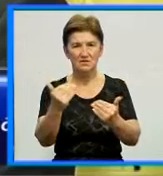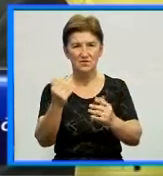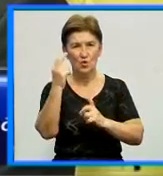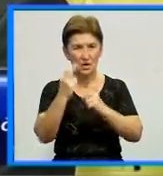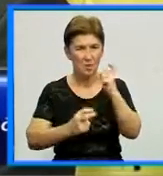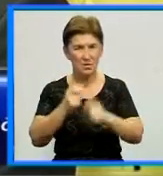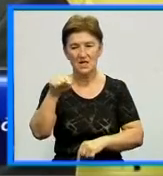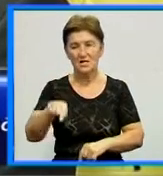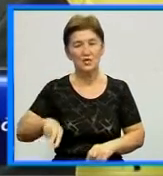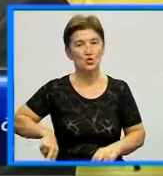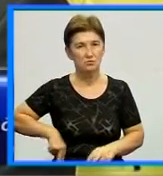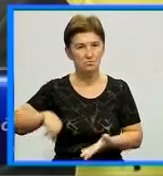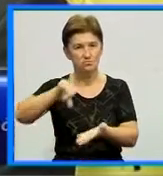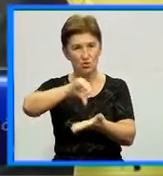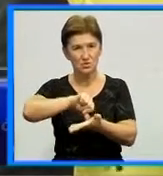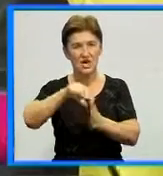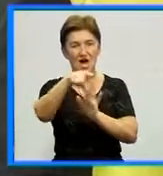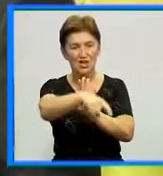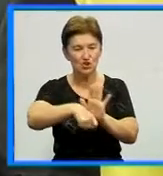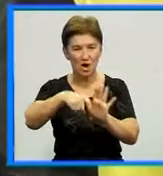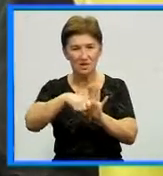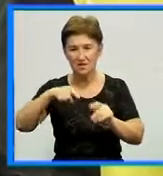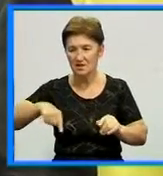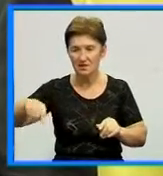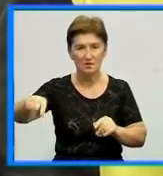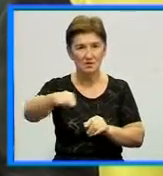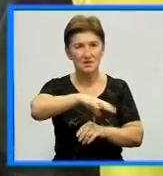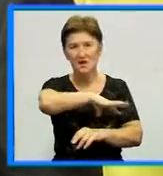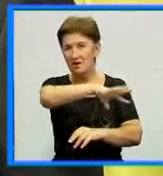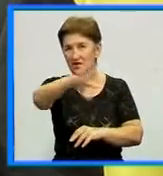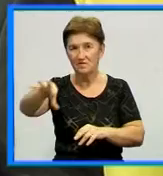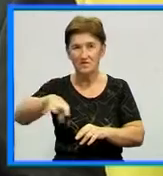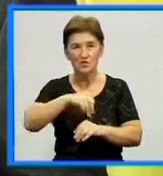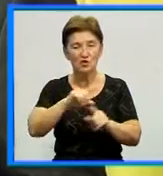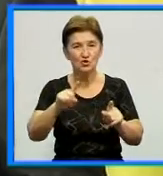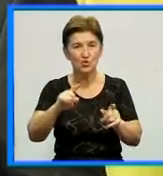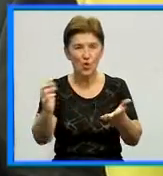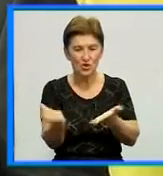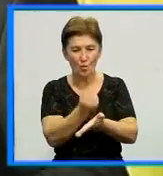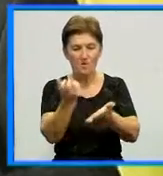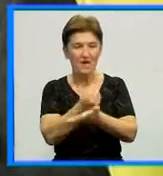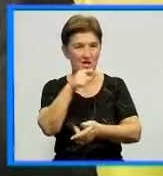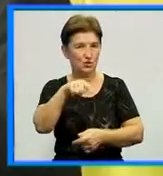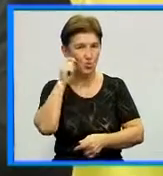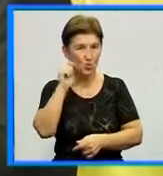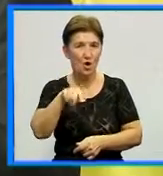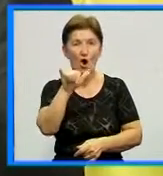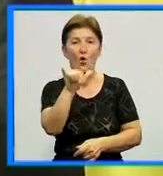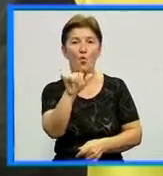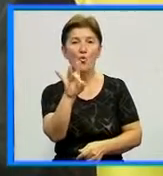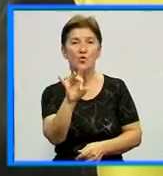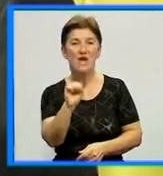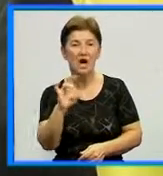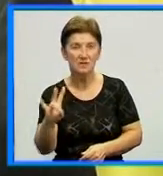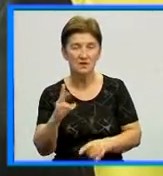тут присутні, і шахти, які входять. Це практично весь уран, який добувається на Україні. Це практично той уран, який йде на